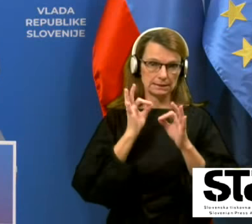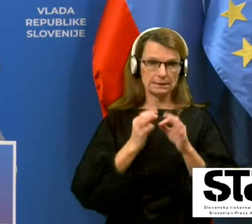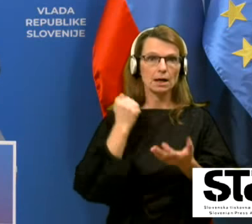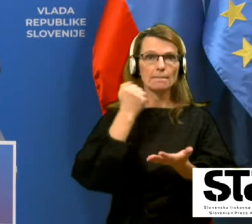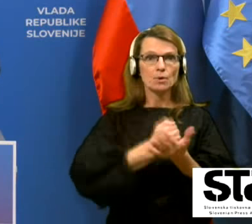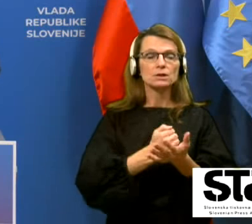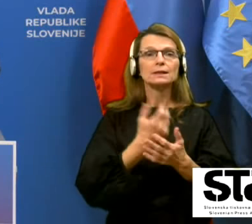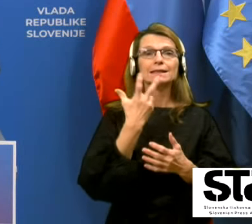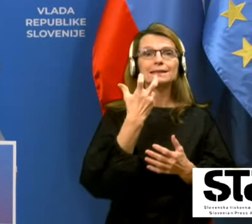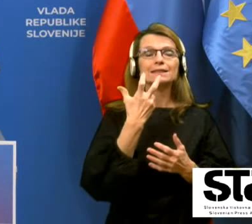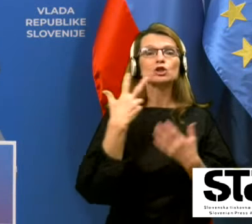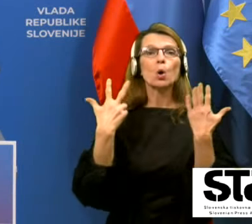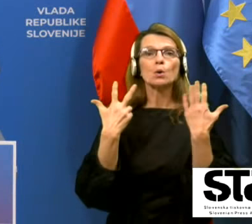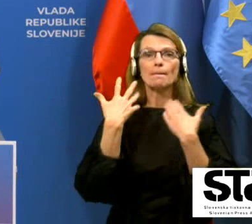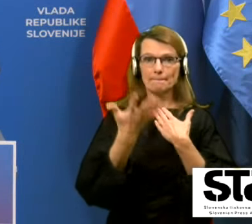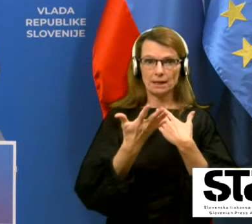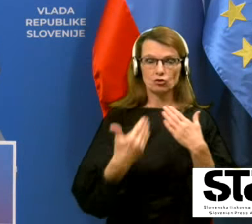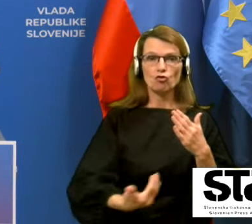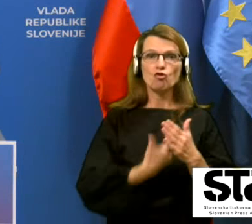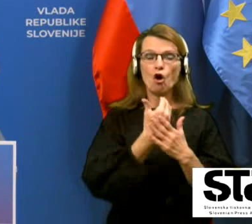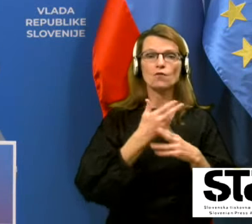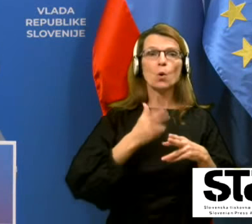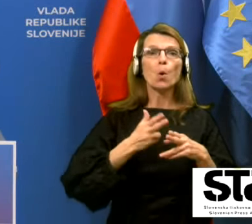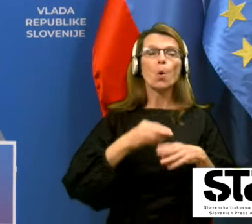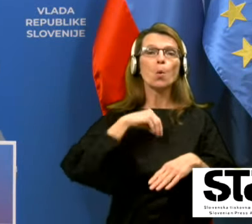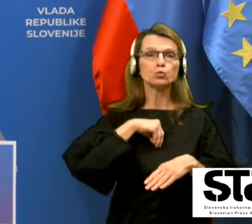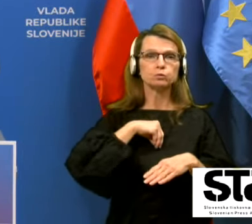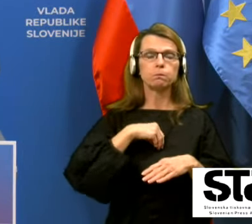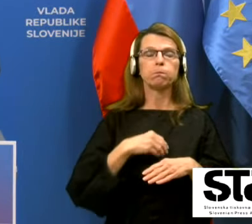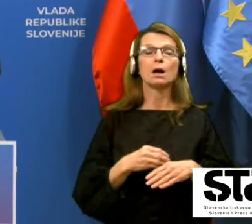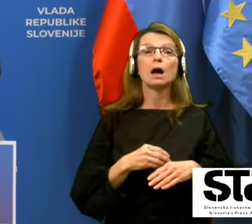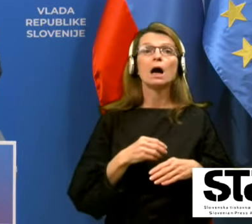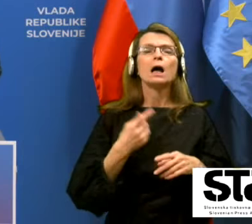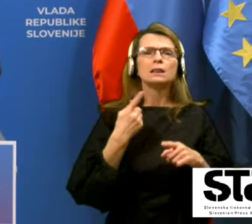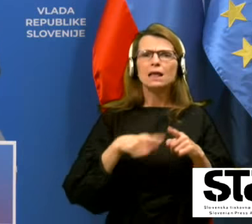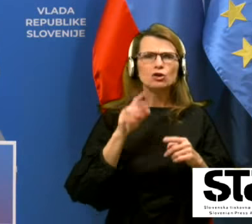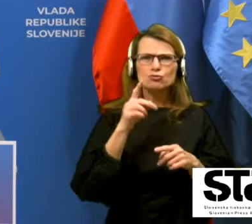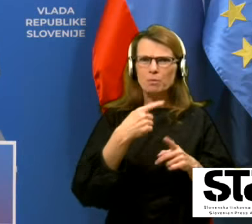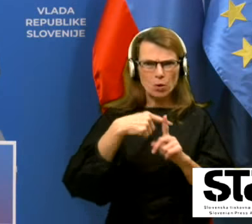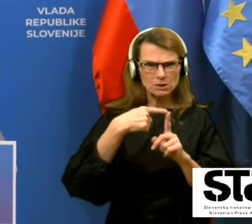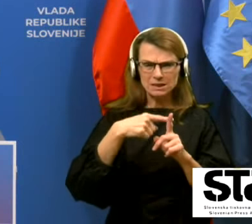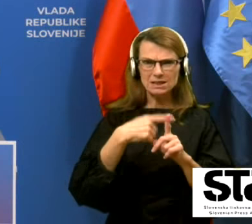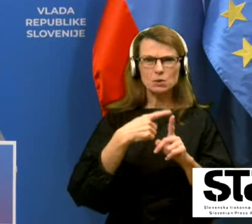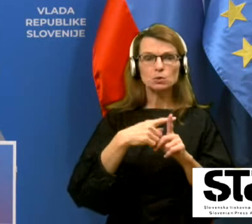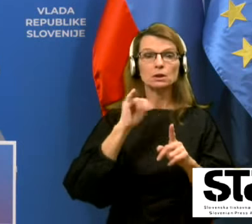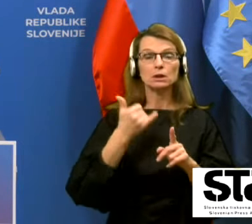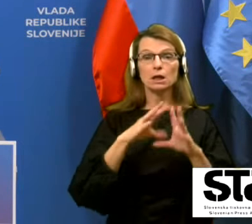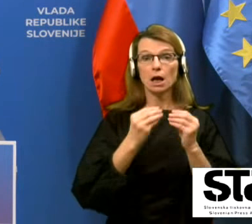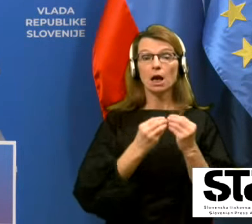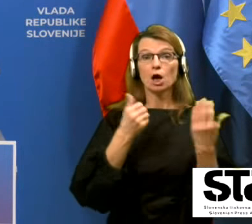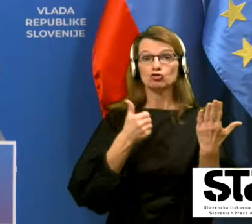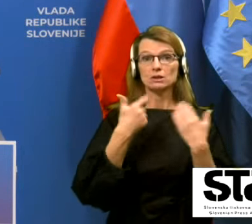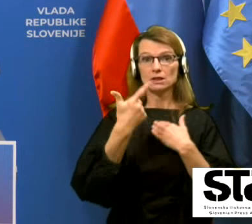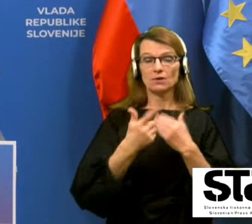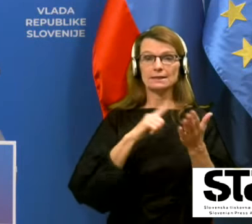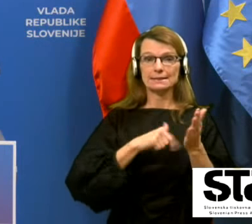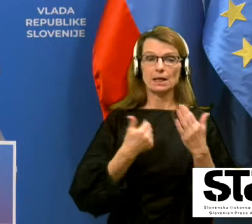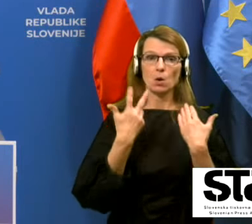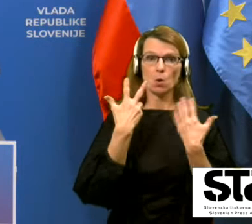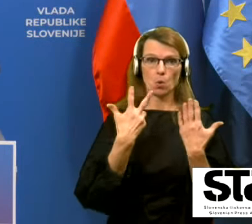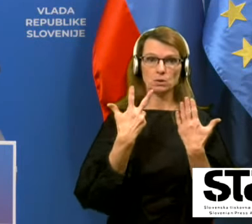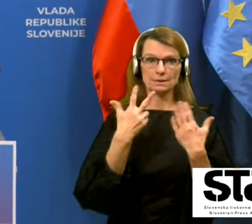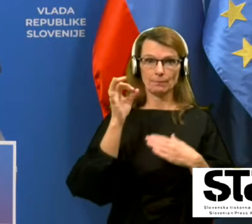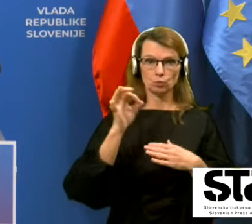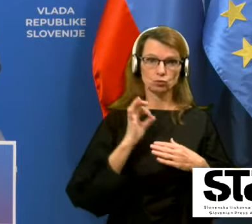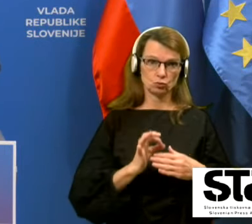bilo let 358 novih okužb. Delež pozitivnih PCR testov je znašal 26,8